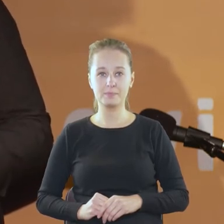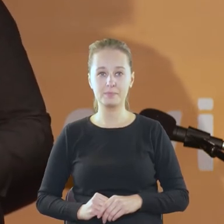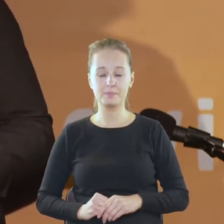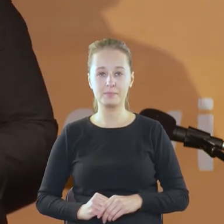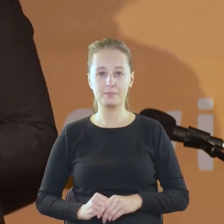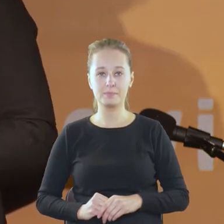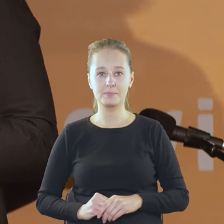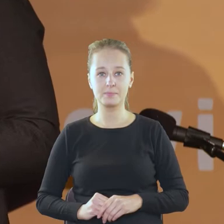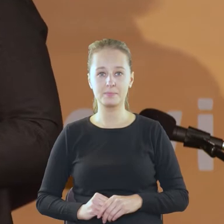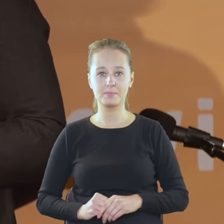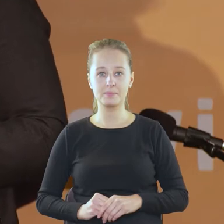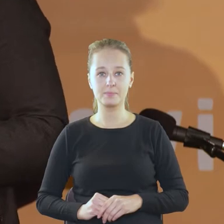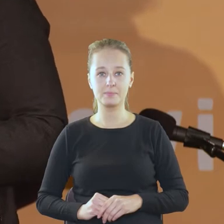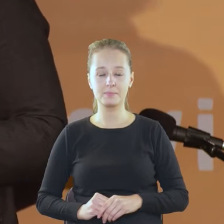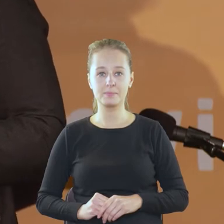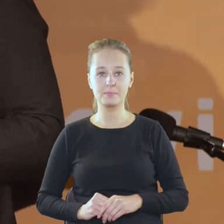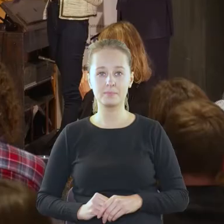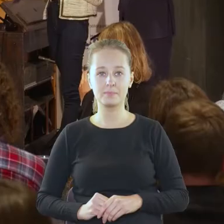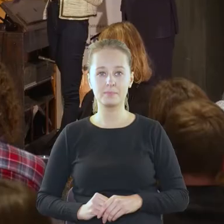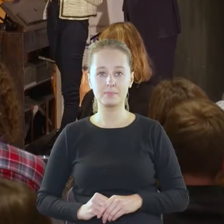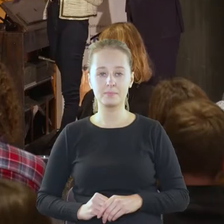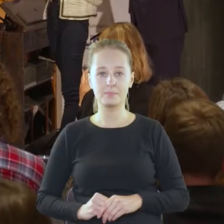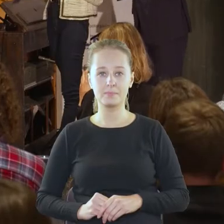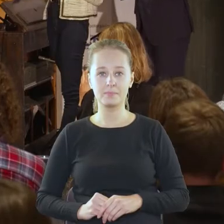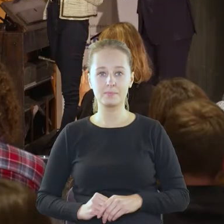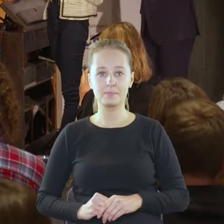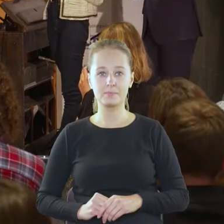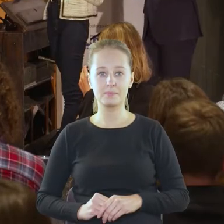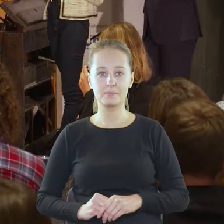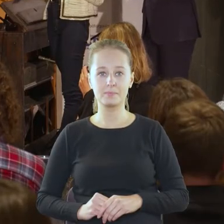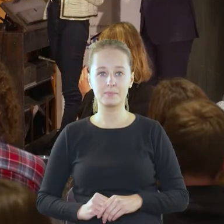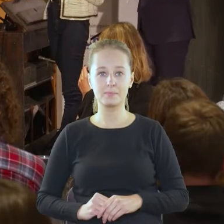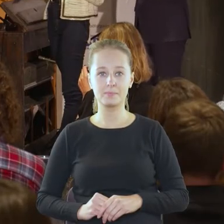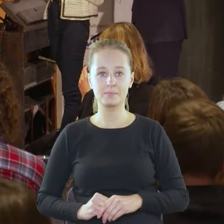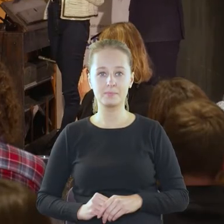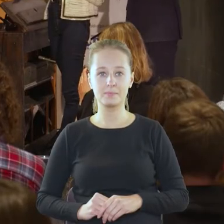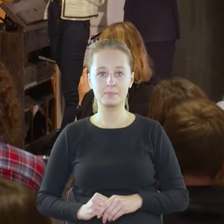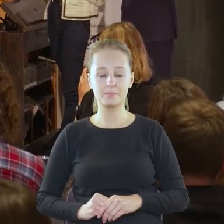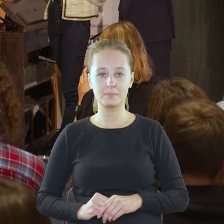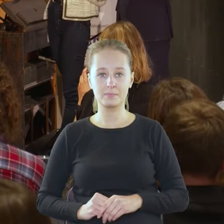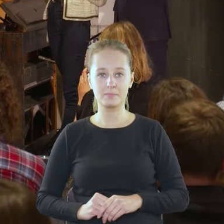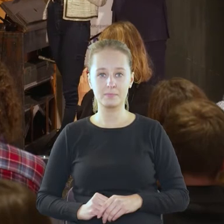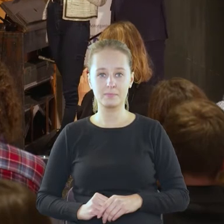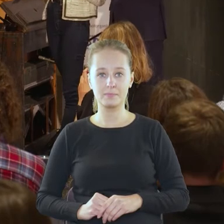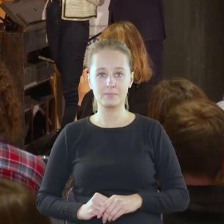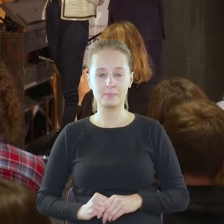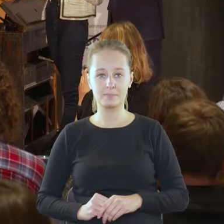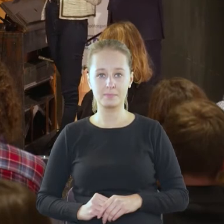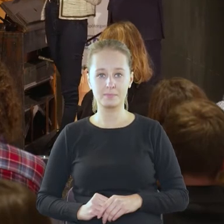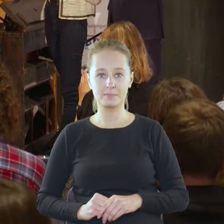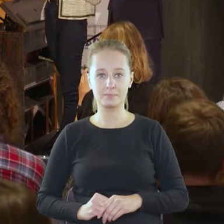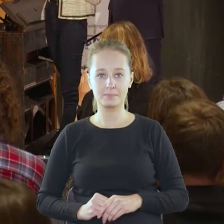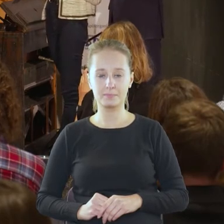Jak nasze hasło? To się musi powieść. Maje buty uspich!